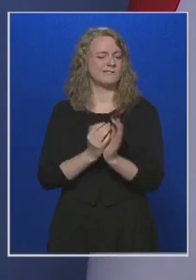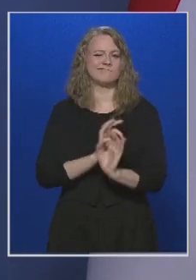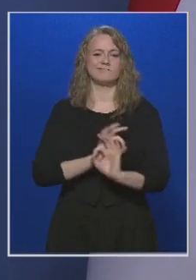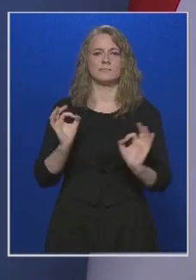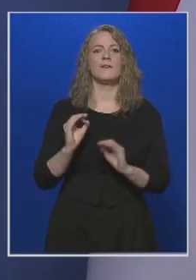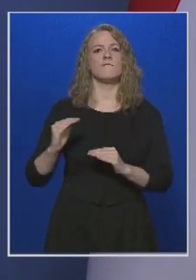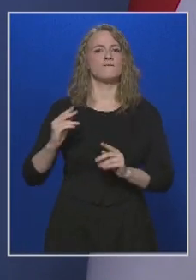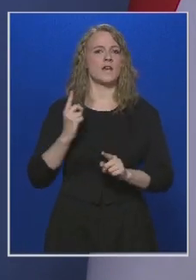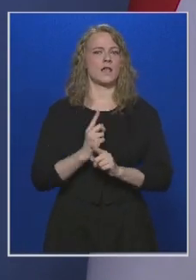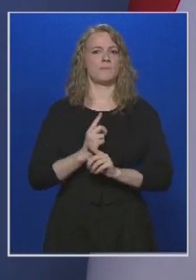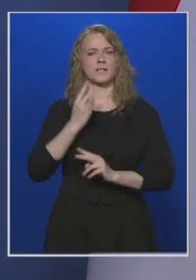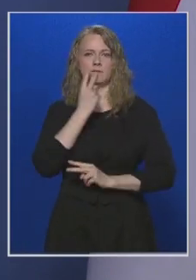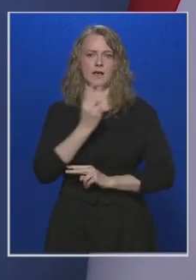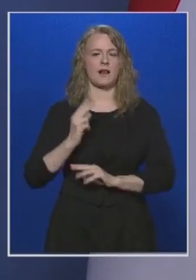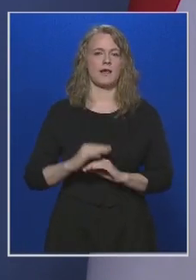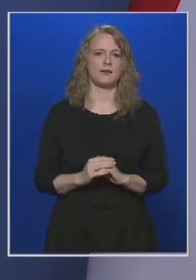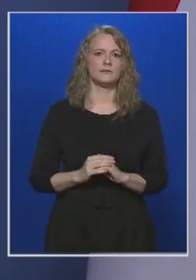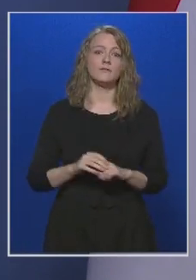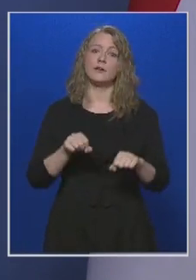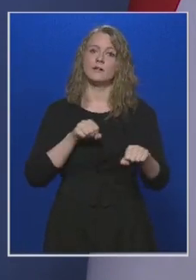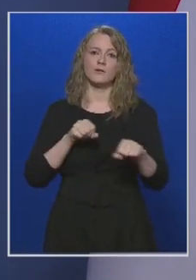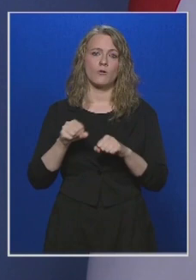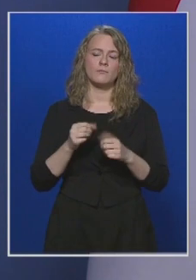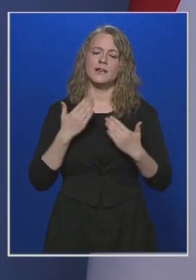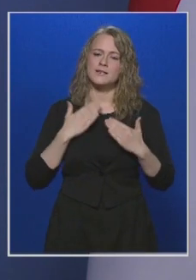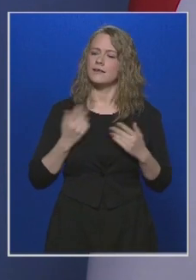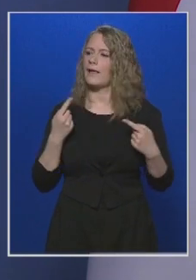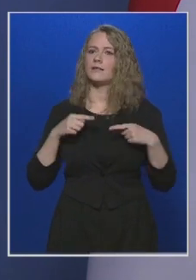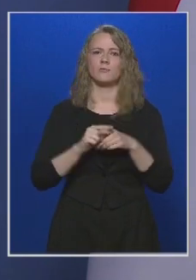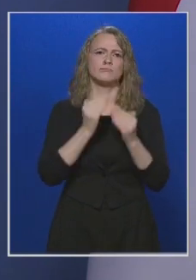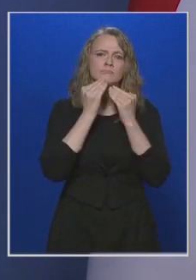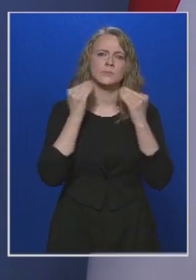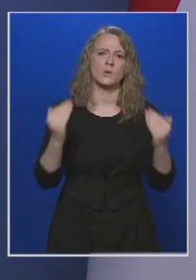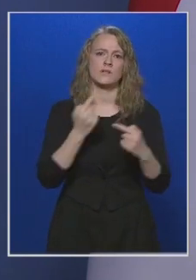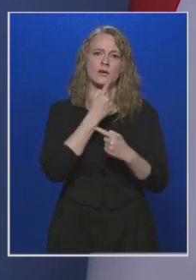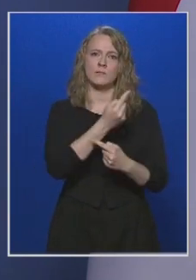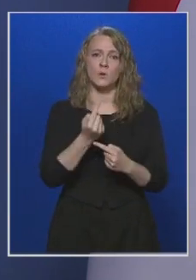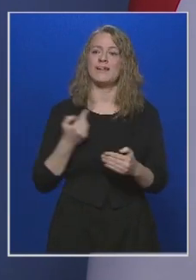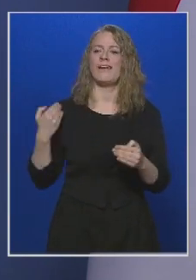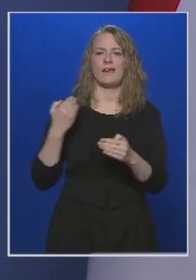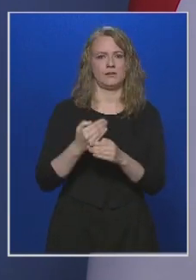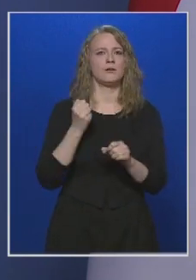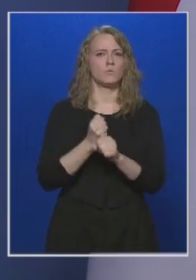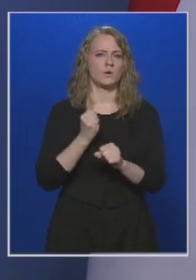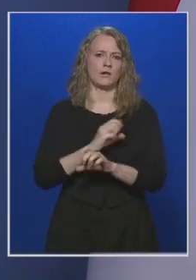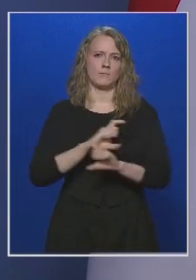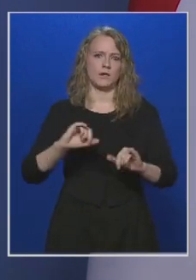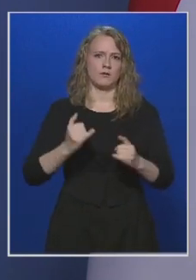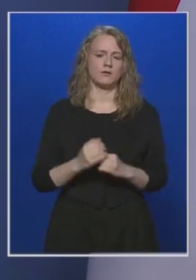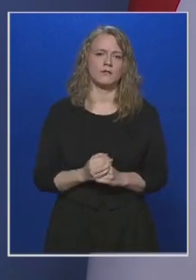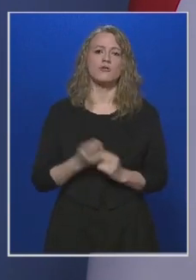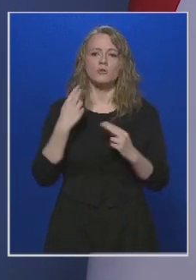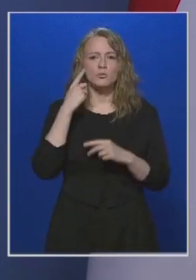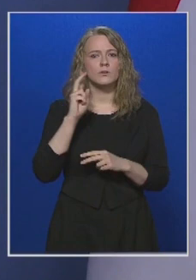és rendkívül fegyelmezetten látták el. A kormány szeretne egyértelműen köszönetet mondani az ő eddigi munkájukért, és tudnunk kell